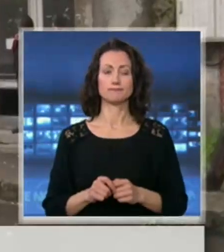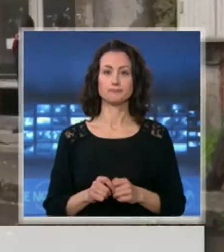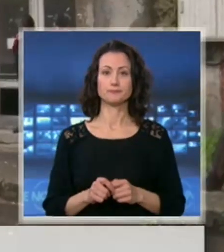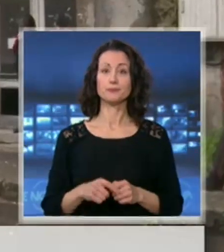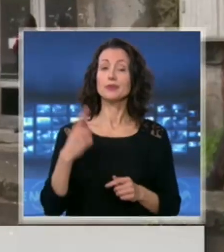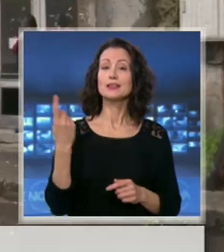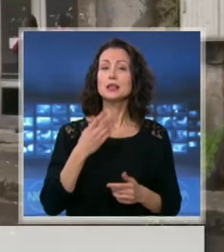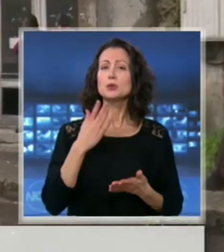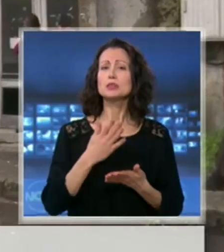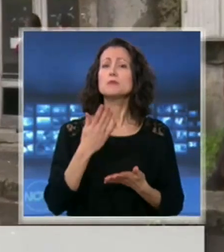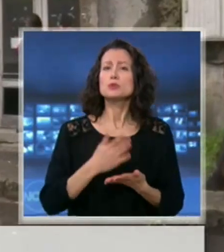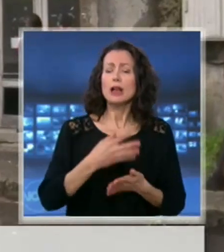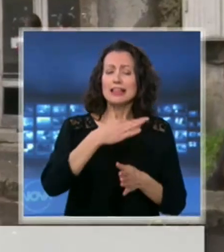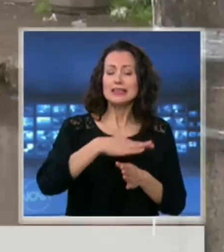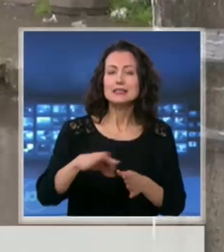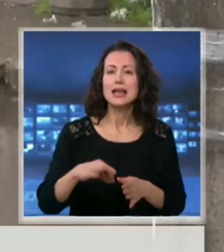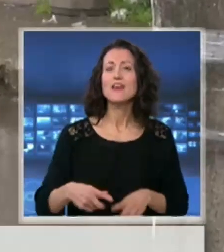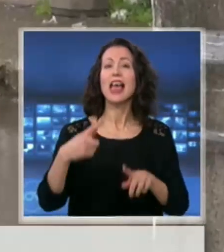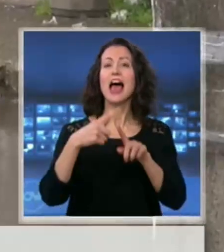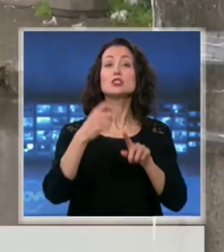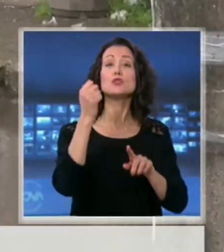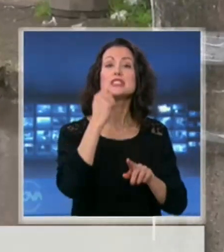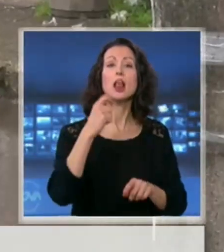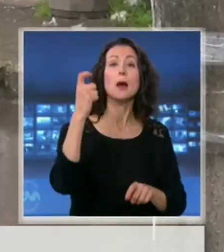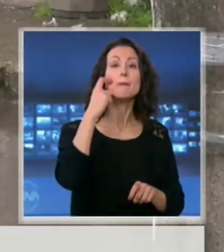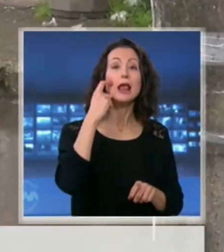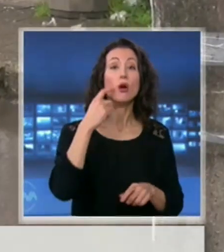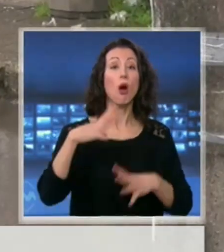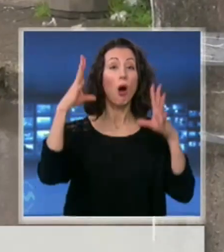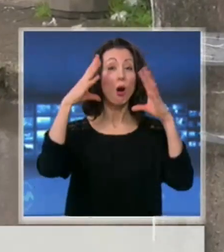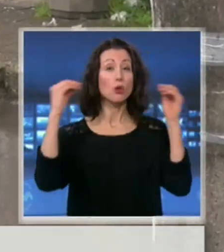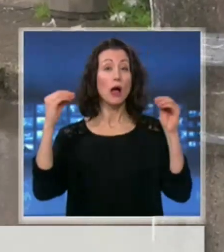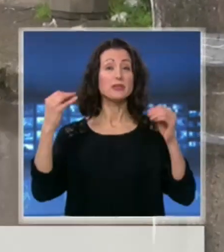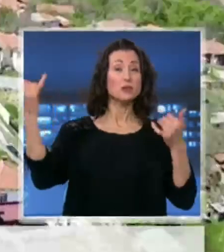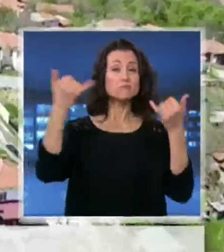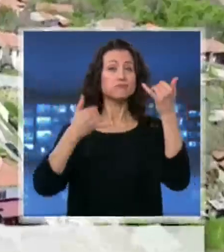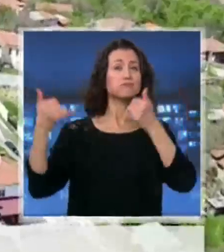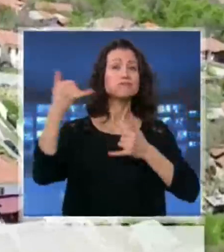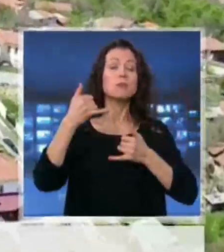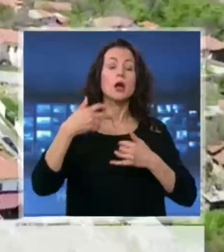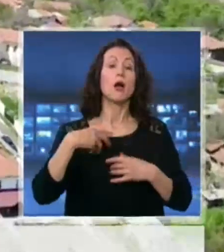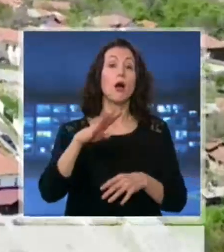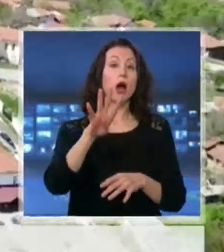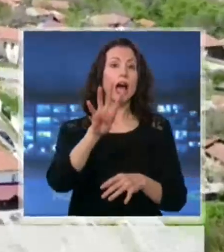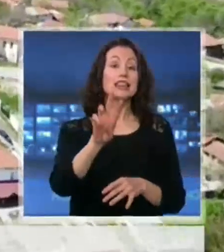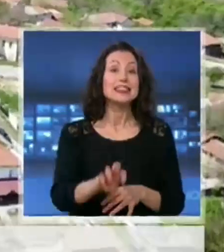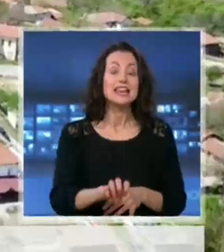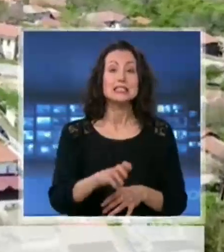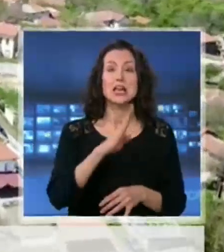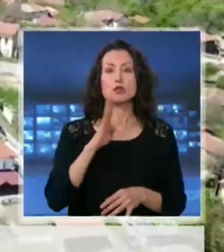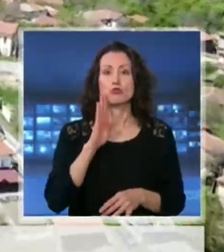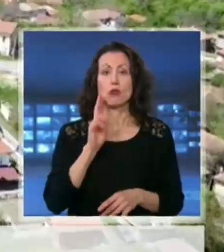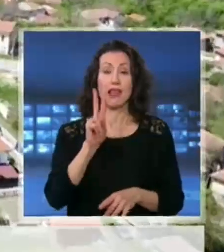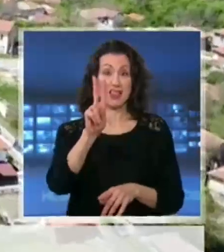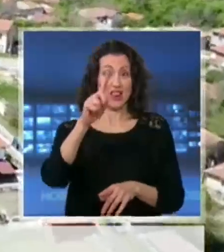Само през последната седмица в Хасковското село Брягово от Нидерландия са се върнали близо 30 души. Две жени са с положителни проби от